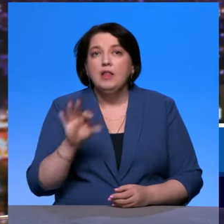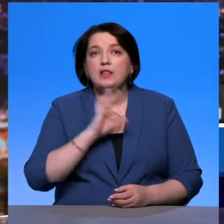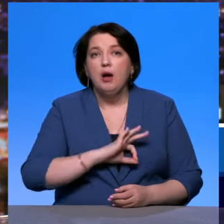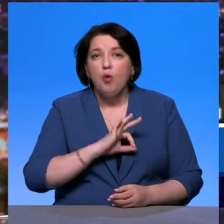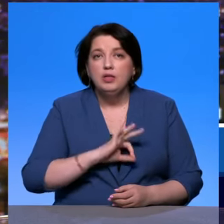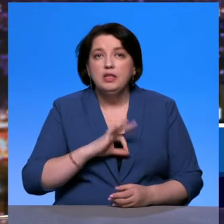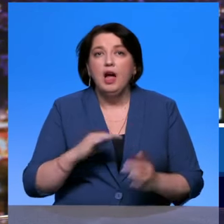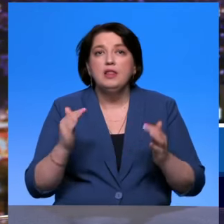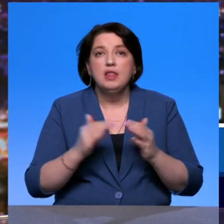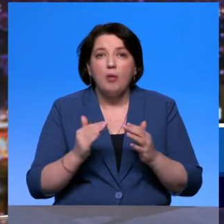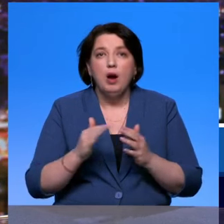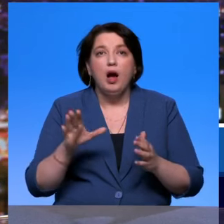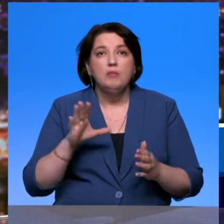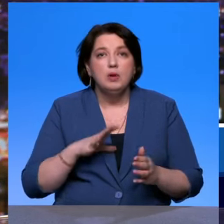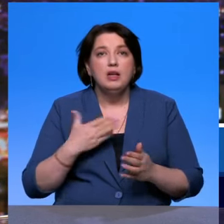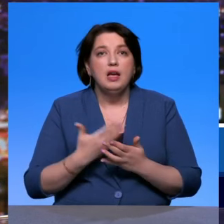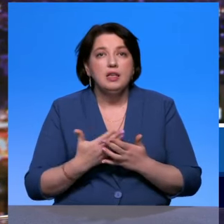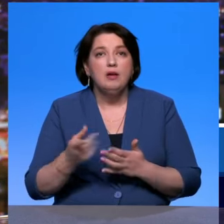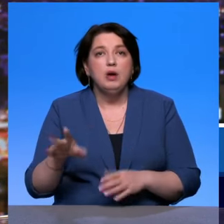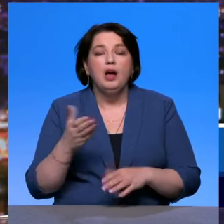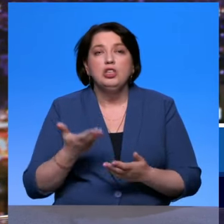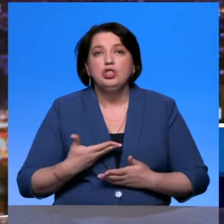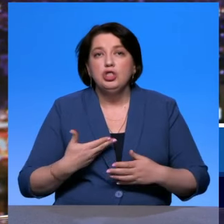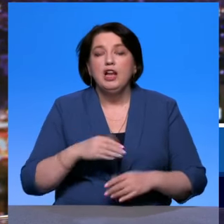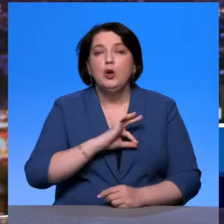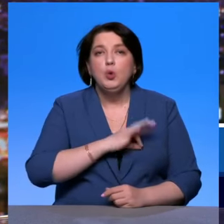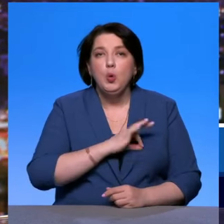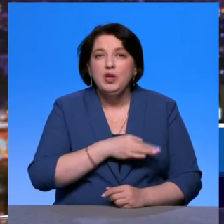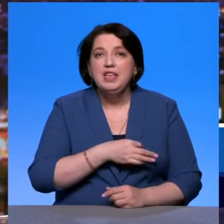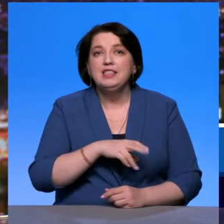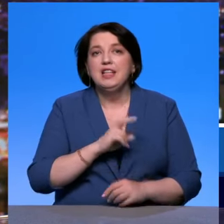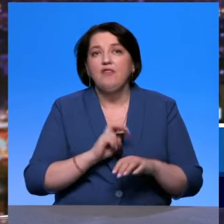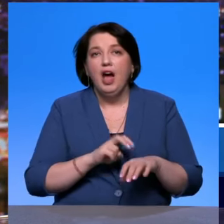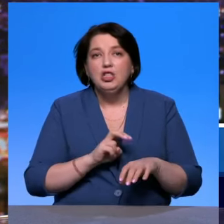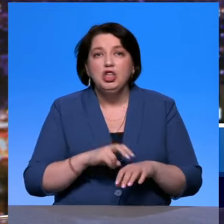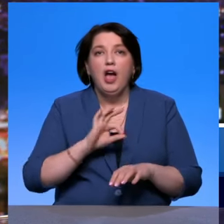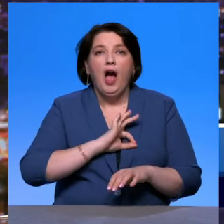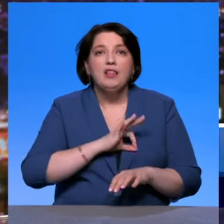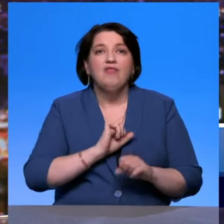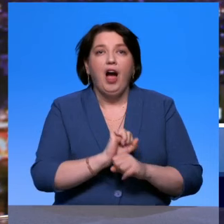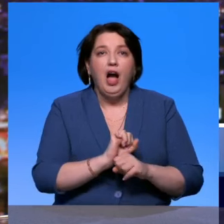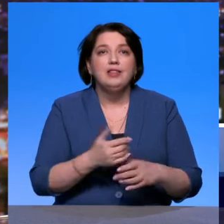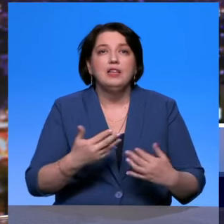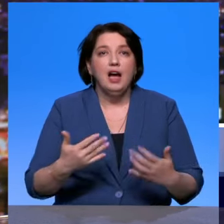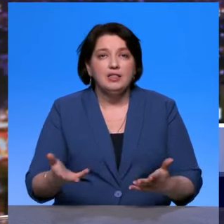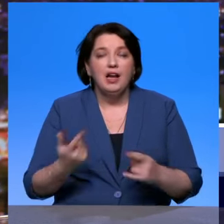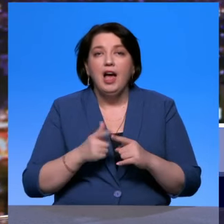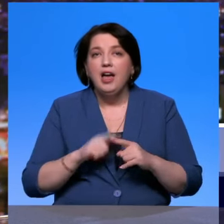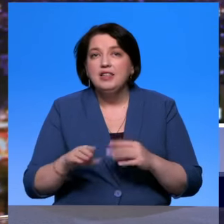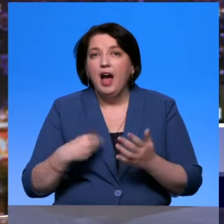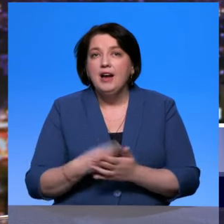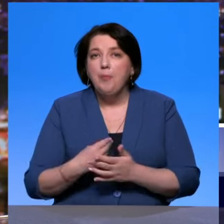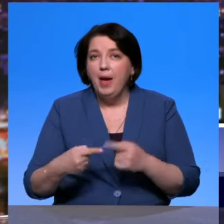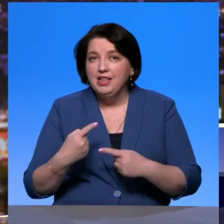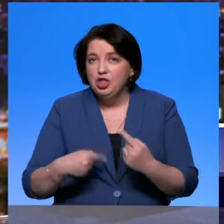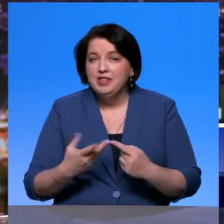называемую публику. Там жили врачи, юристы, адвокаты и так далее. Ну понятно, это коммерческий сектор, так скажем.